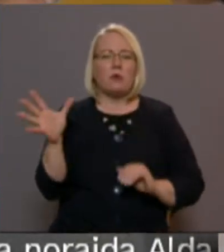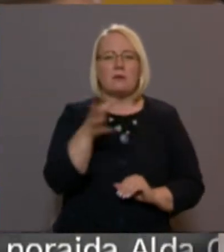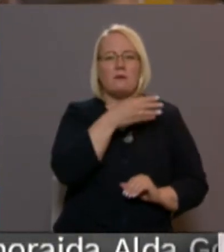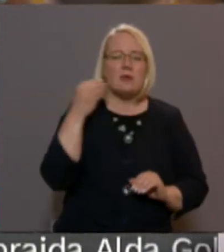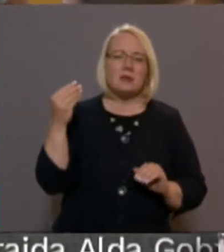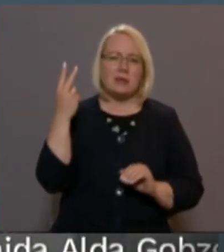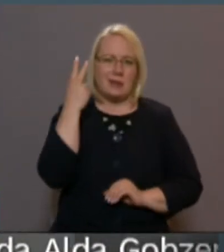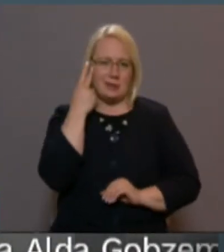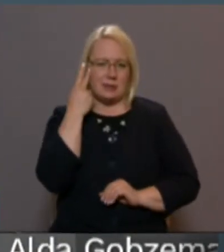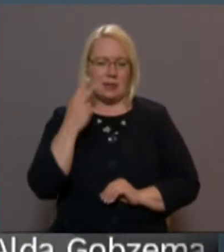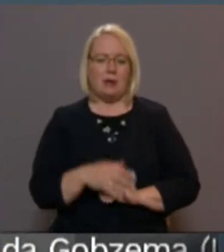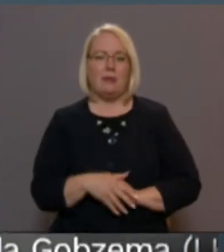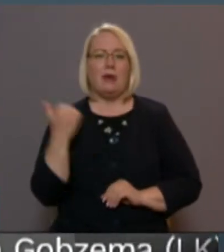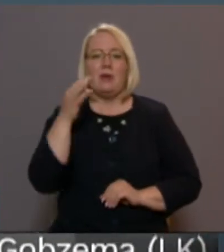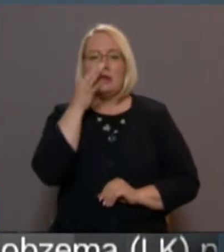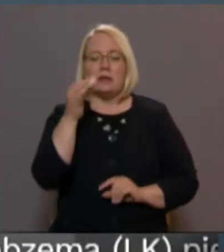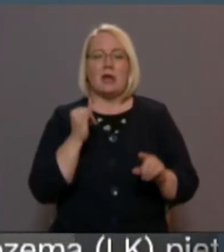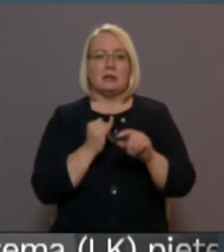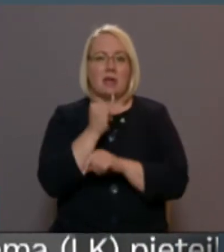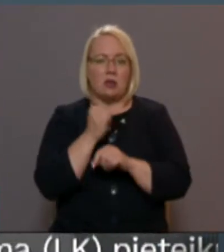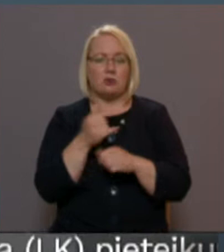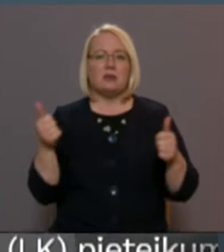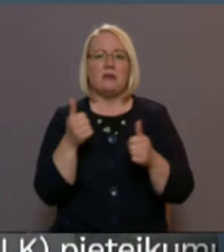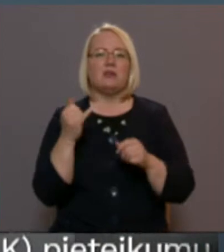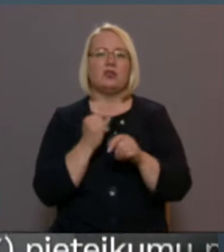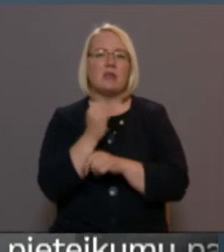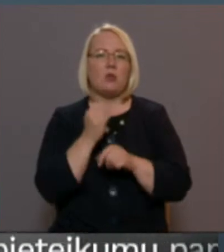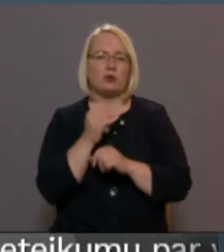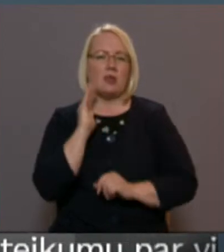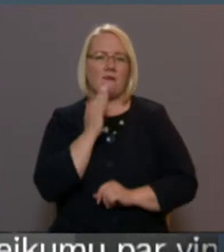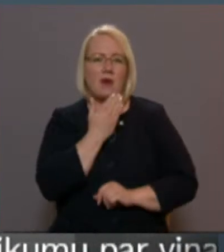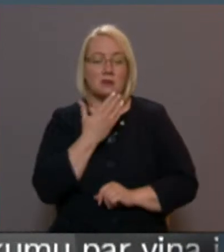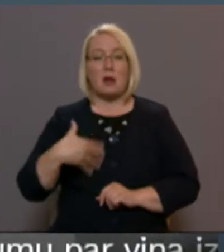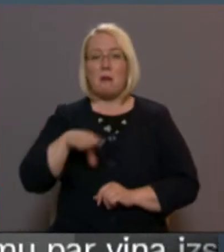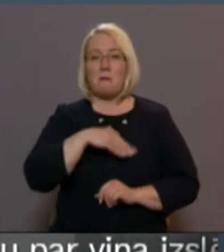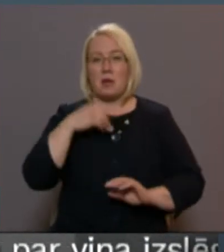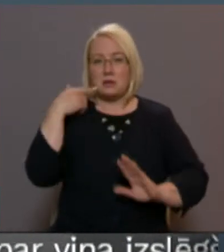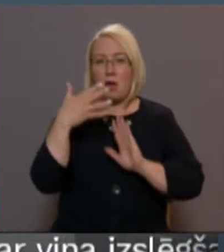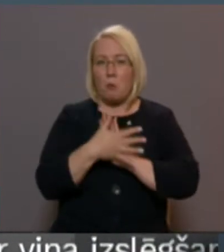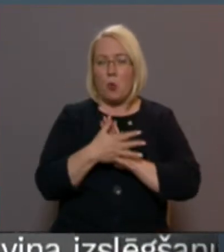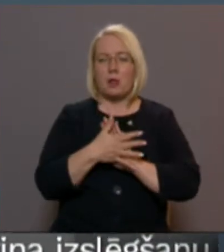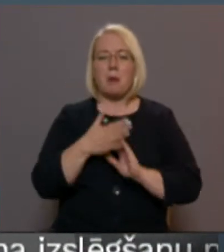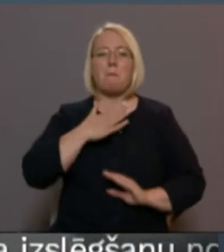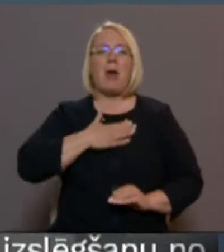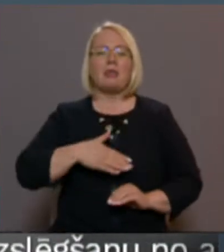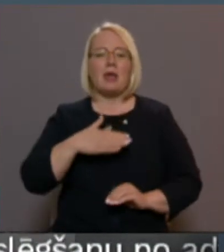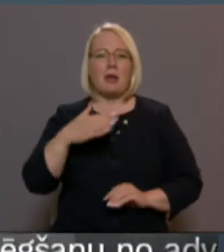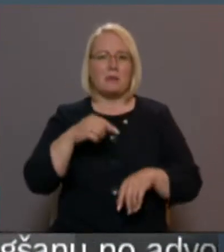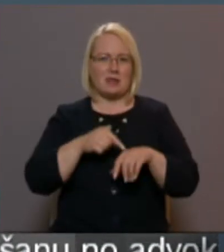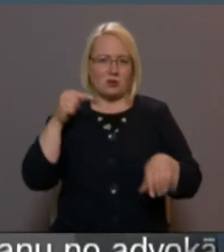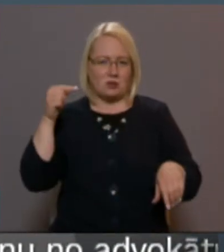Ar ceļošanu, jo sevišķi ceļošanu vasarā, mēs droši vien saprotam patīkams asociācijas.